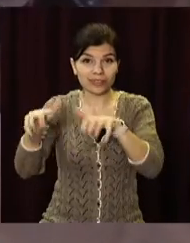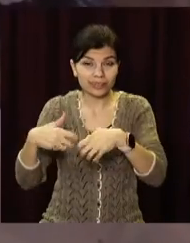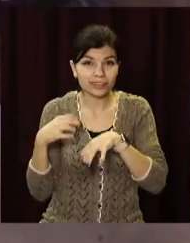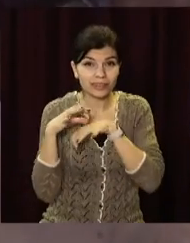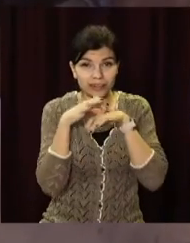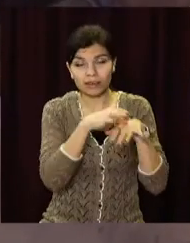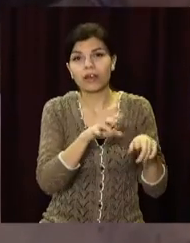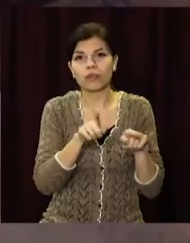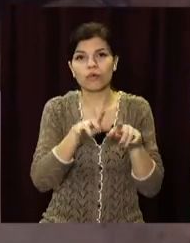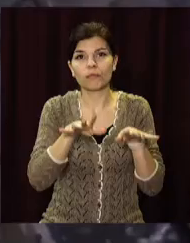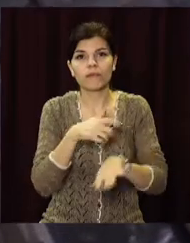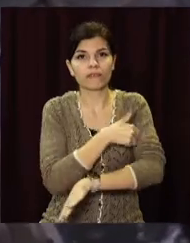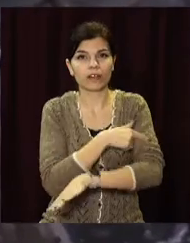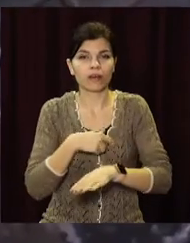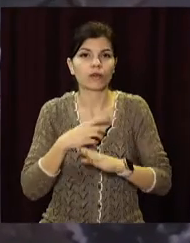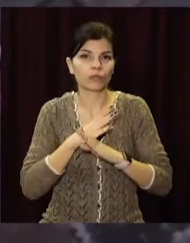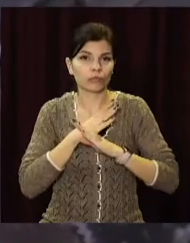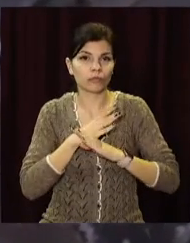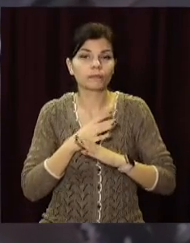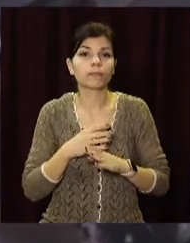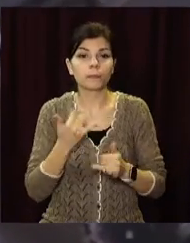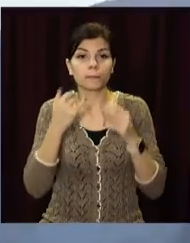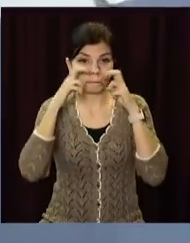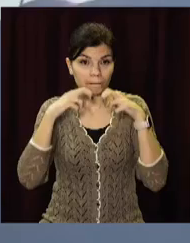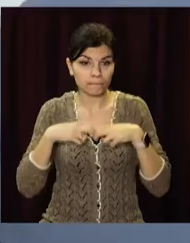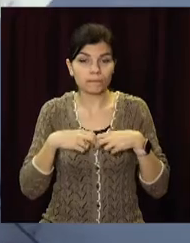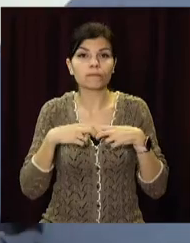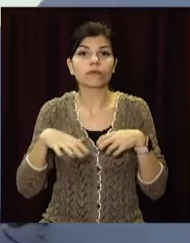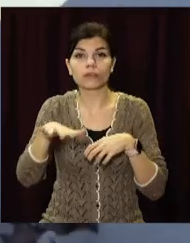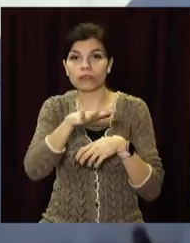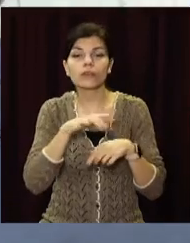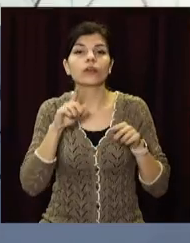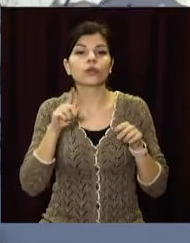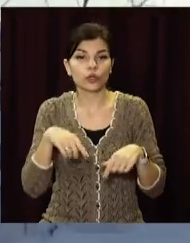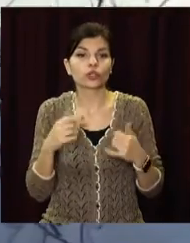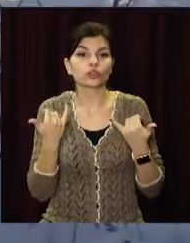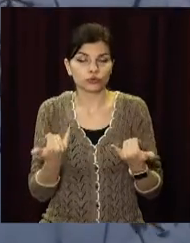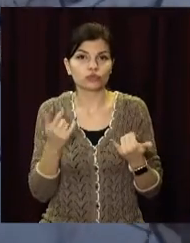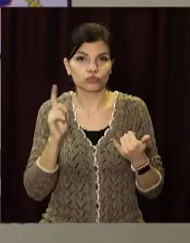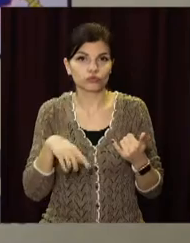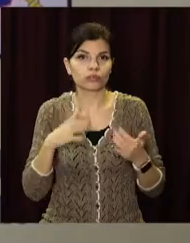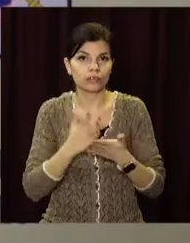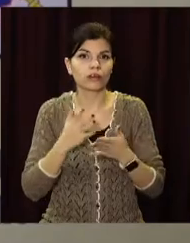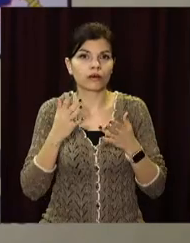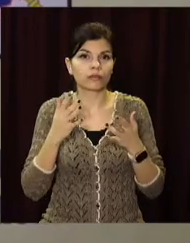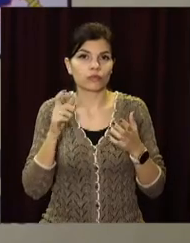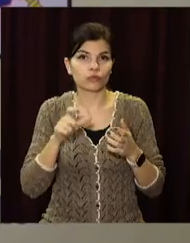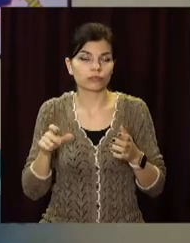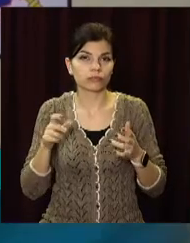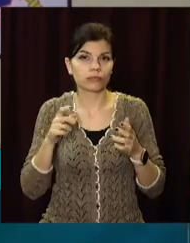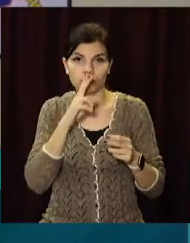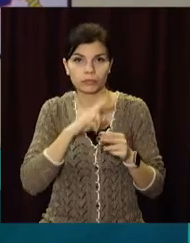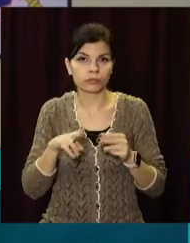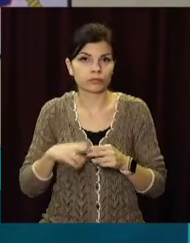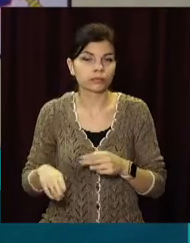події внесли до єдиного реєстру досудових розслідувань. Сьогодні на Сході також не обійшлося без втрат. Під початку поточної доби